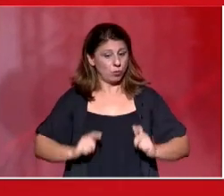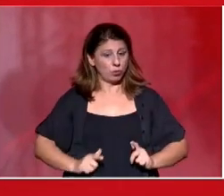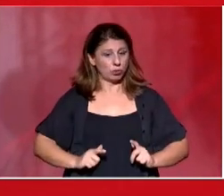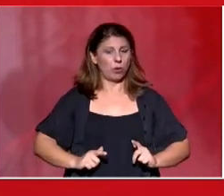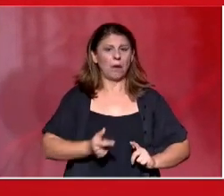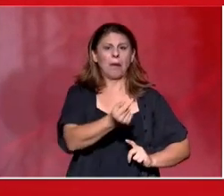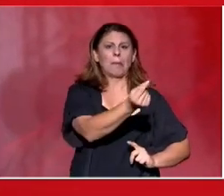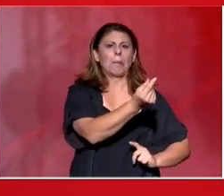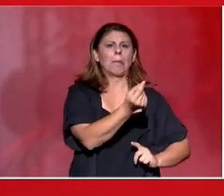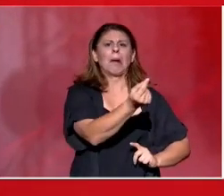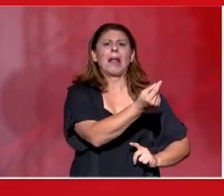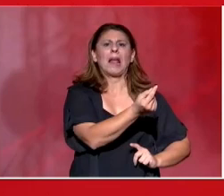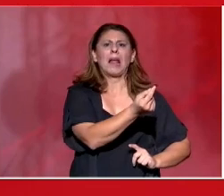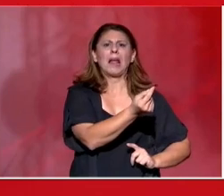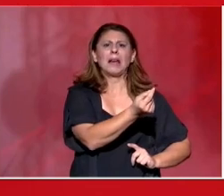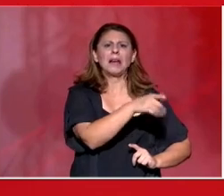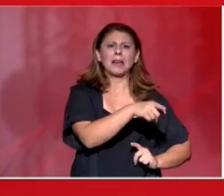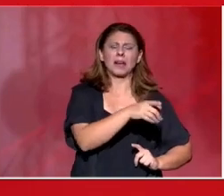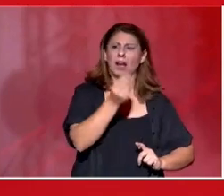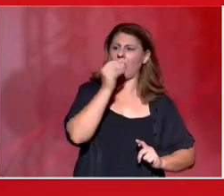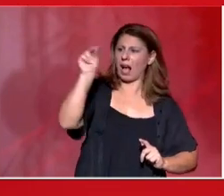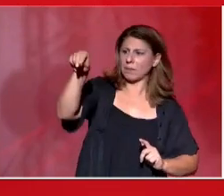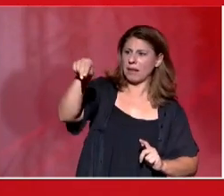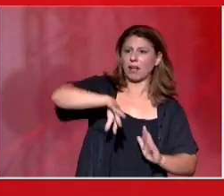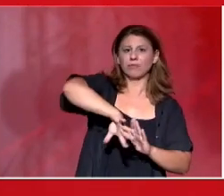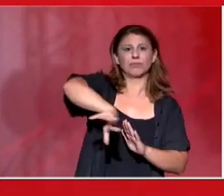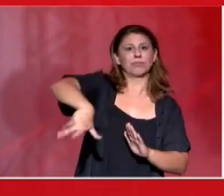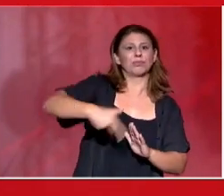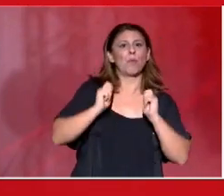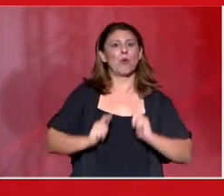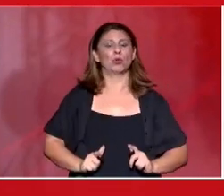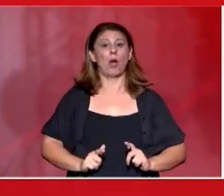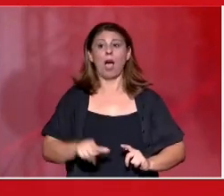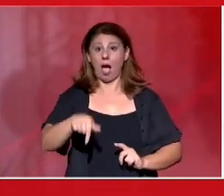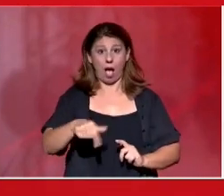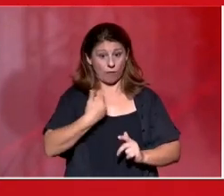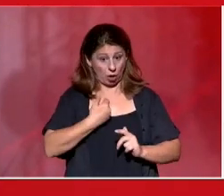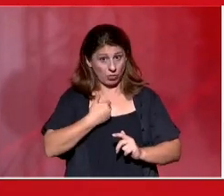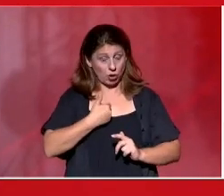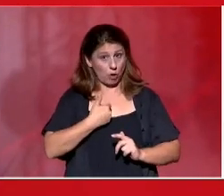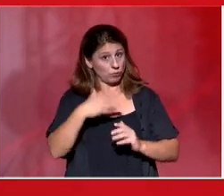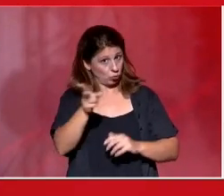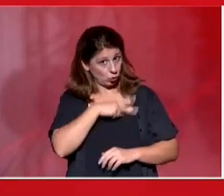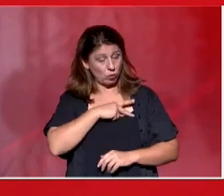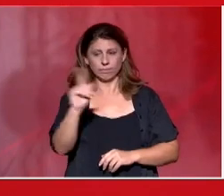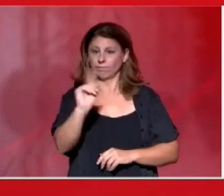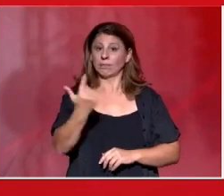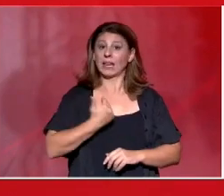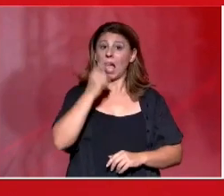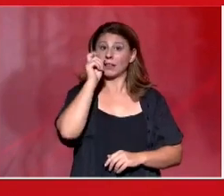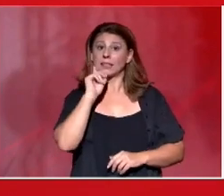το μέλλον δεν μας αξίζει. Οι νέοι και οι νέες έχουν άλλη επιλογή. Να